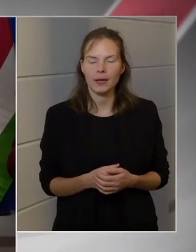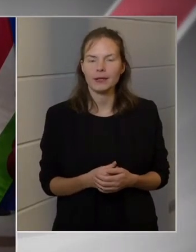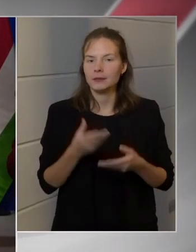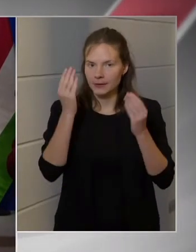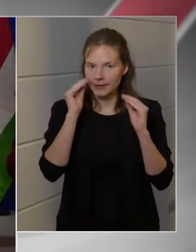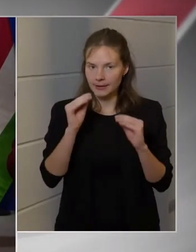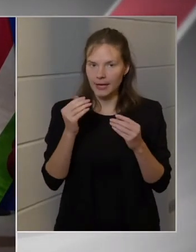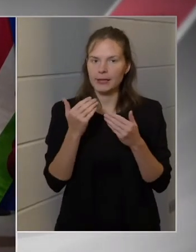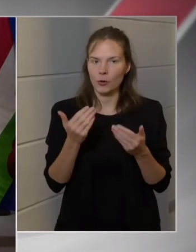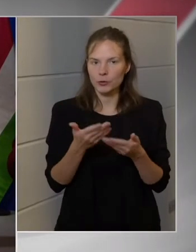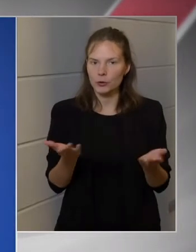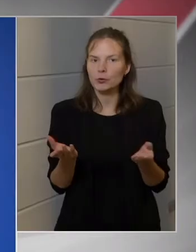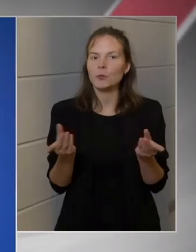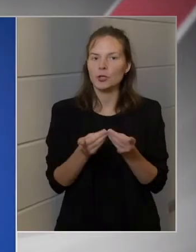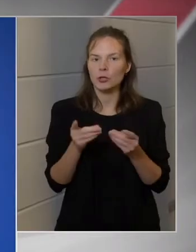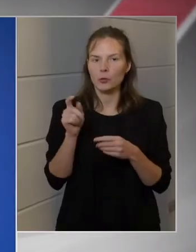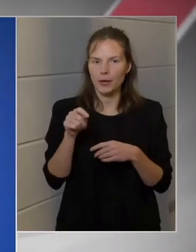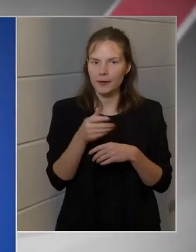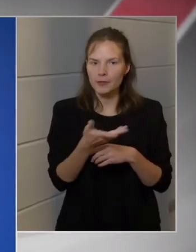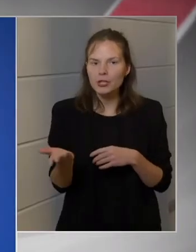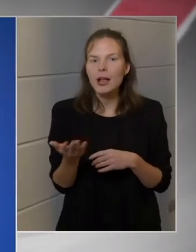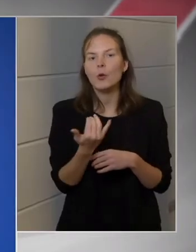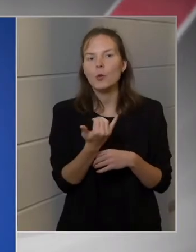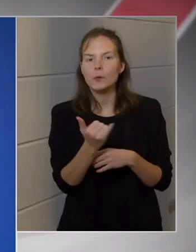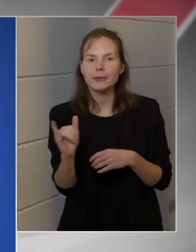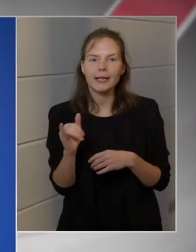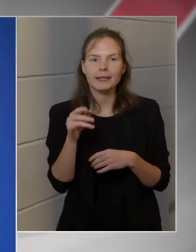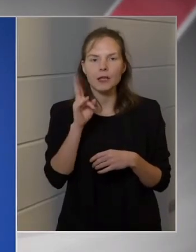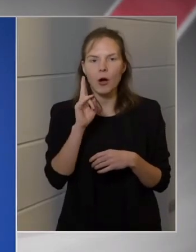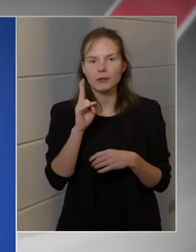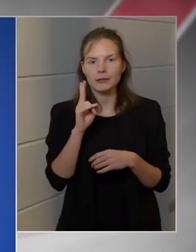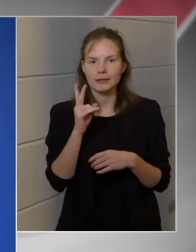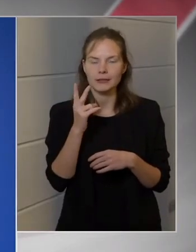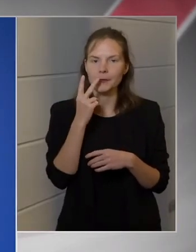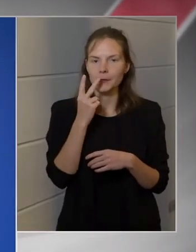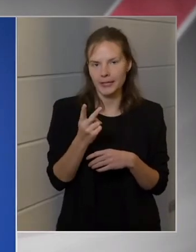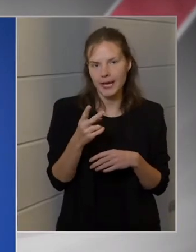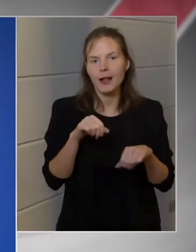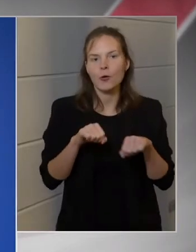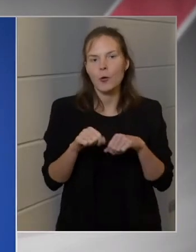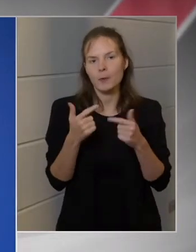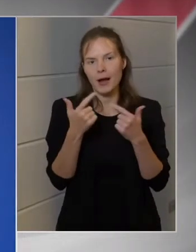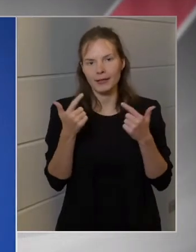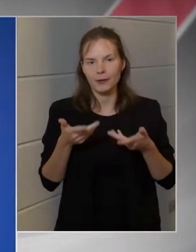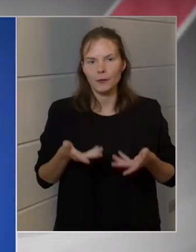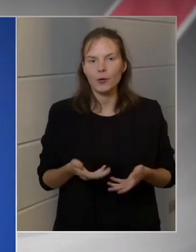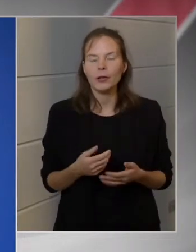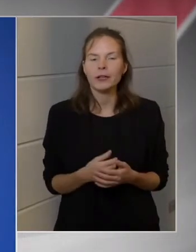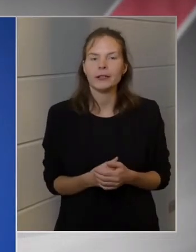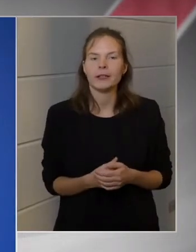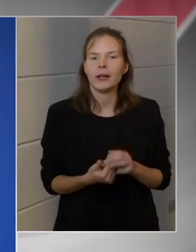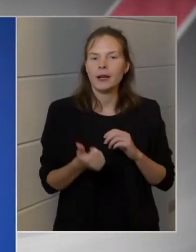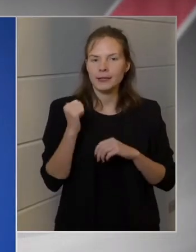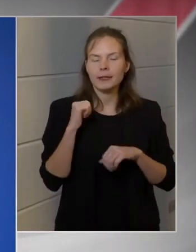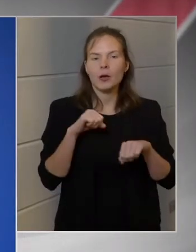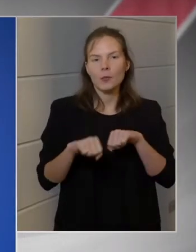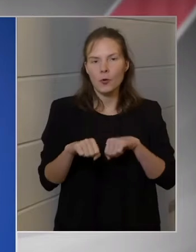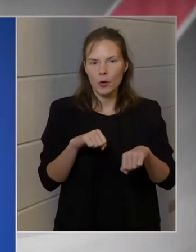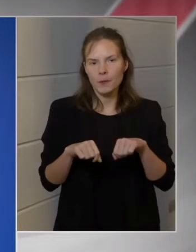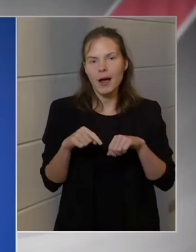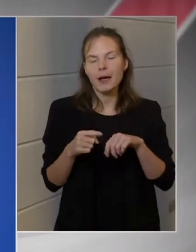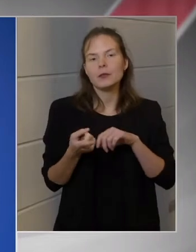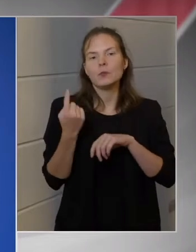Tiszteltel köszöntöm a sajtóképviselőit és mindenkit, aki figyelemmel kíséri a kormányinfót. Tegnap a kormány